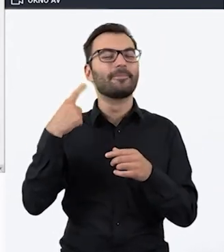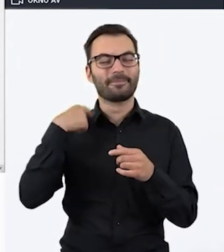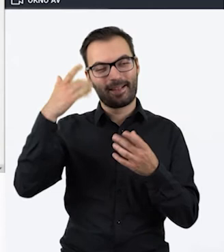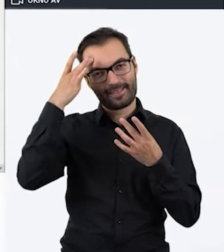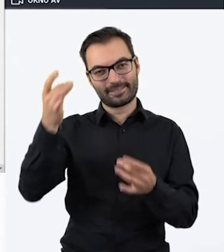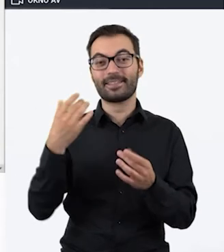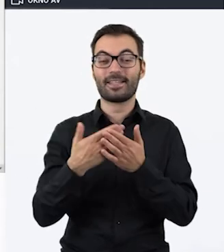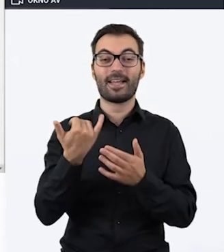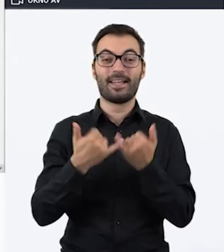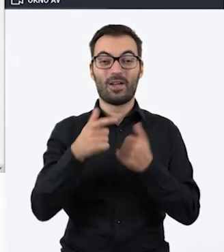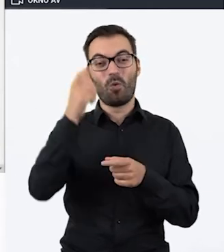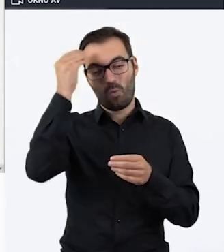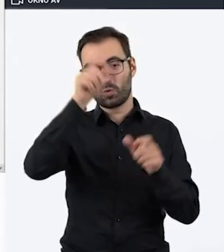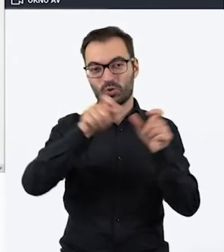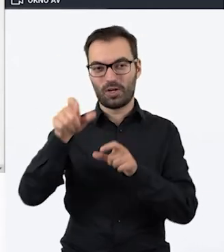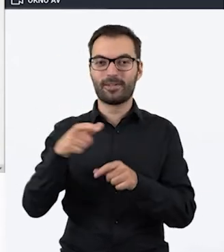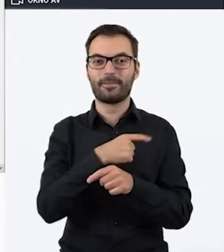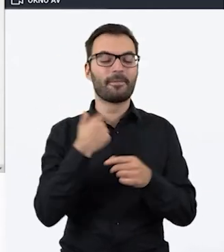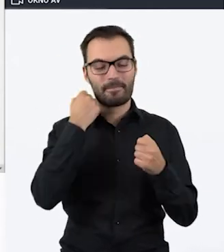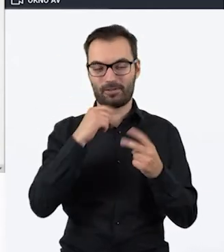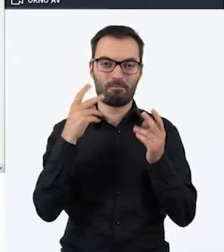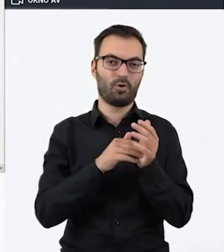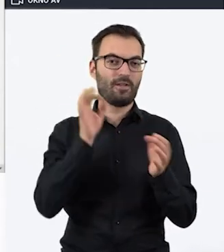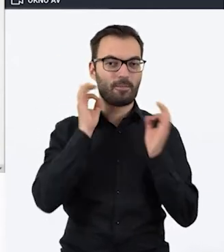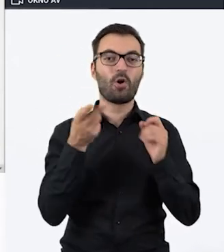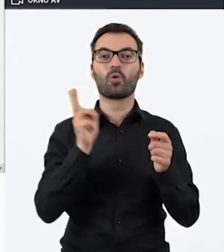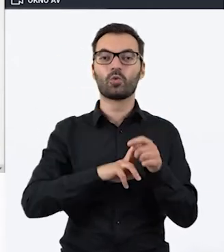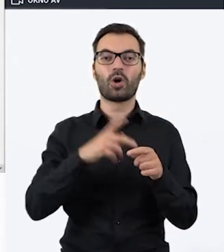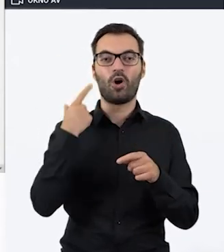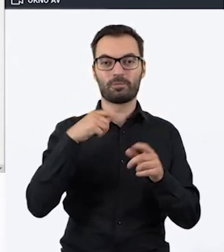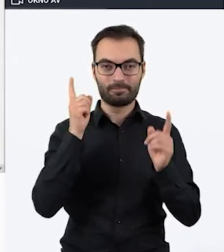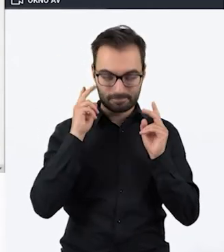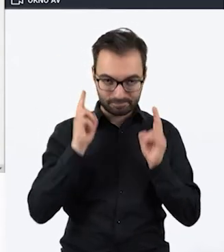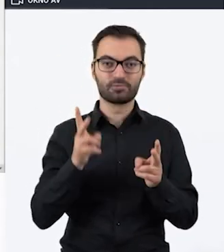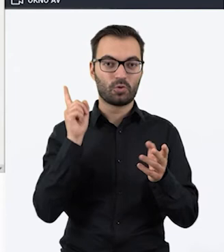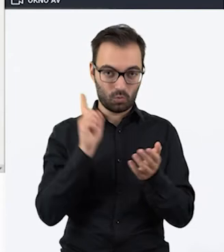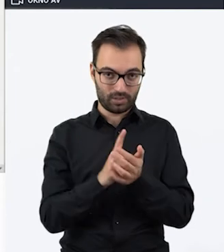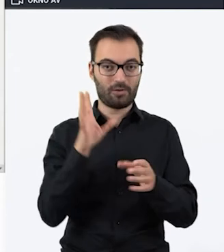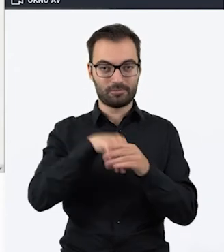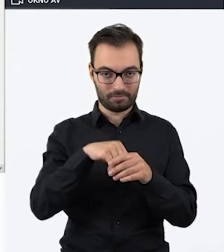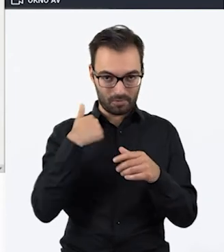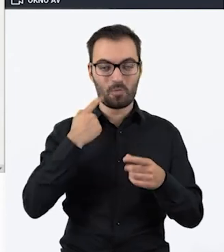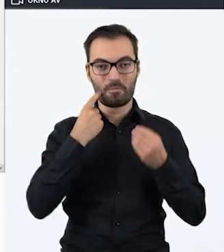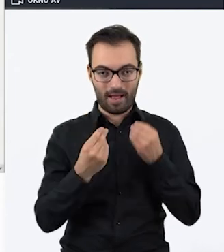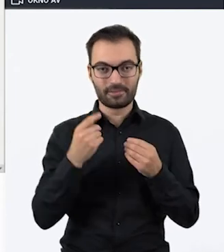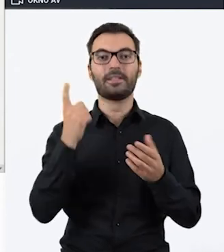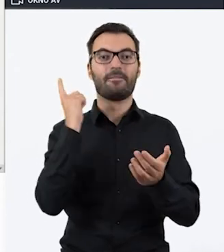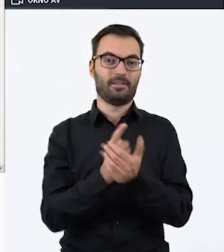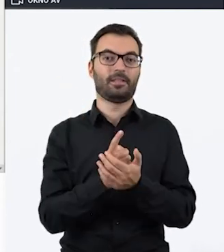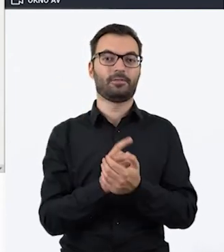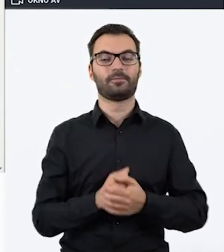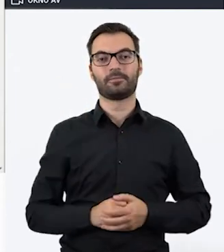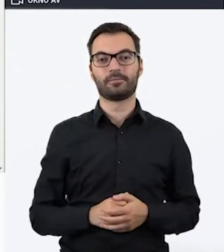jak przygotowujemy dla naszych uczniów, to dla nas ta informacja jest bardzo ważna, który uczeń w naszym przypadku wziął udział w tej zabawie i który uczeń to